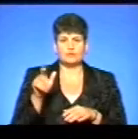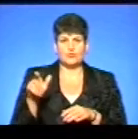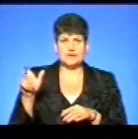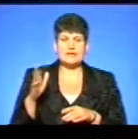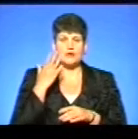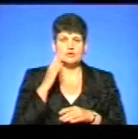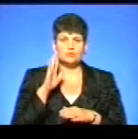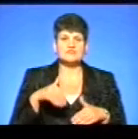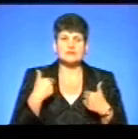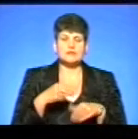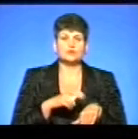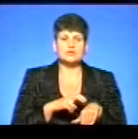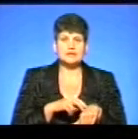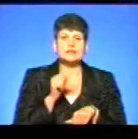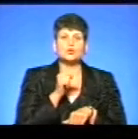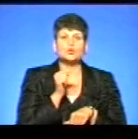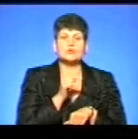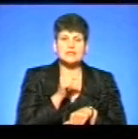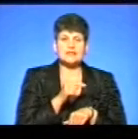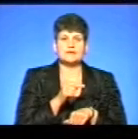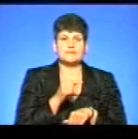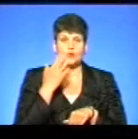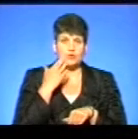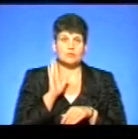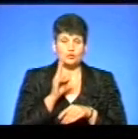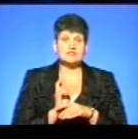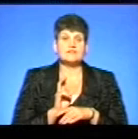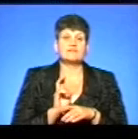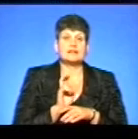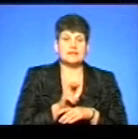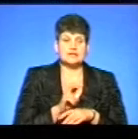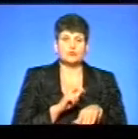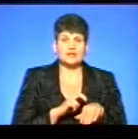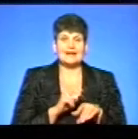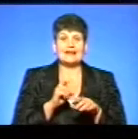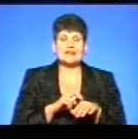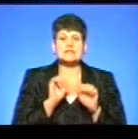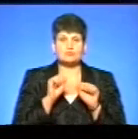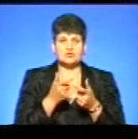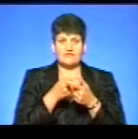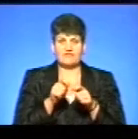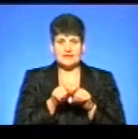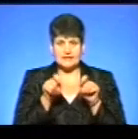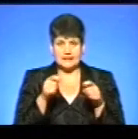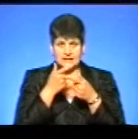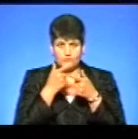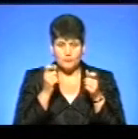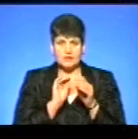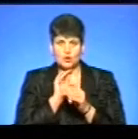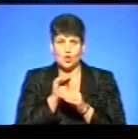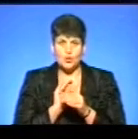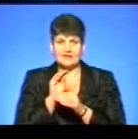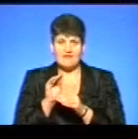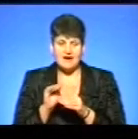звертатися до лікаря, звичайно, тоді, коли він буде звертатися до лікаря, лікар зможе відкривати ту інформацію і може додавати і